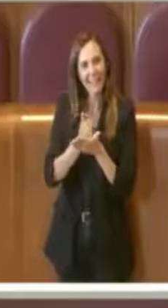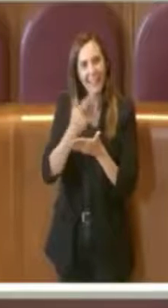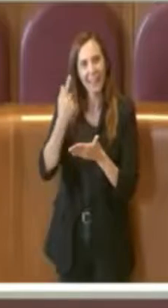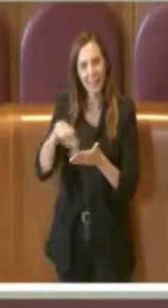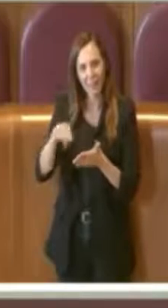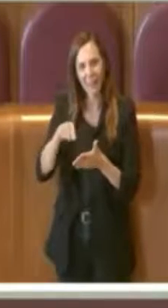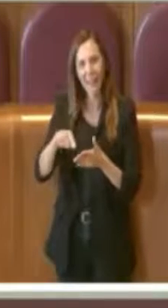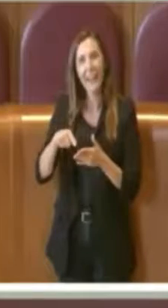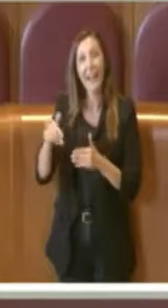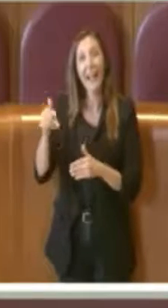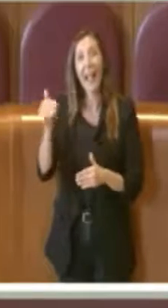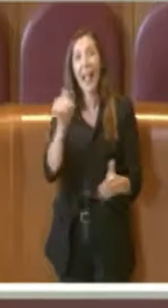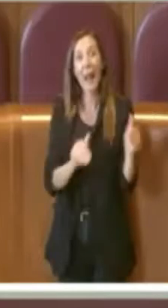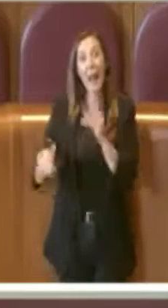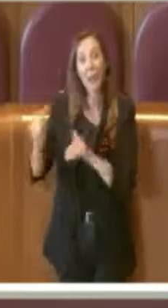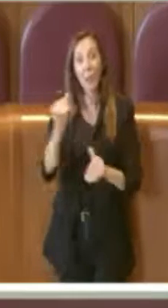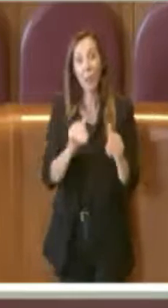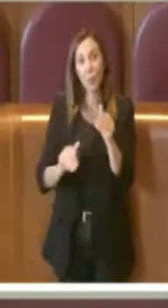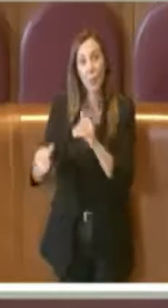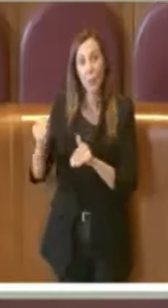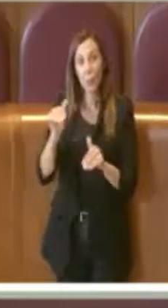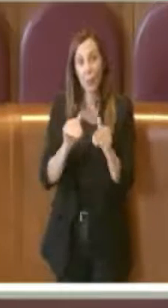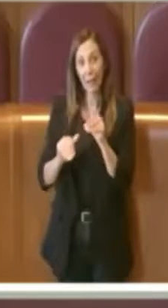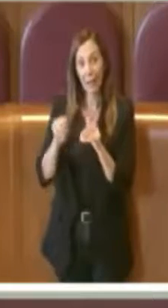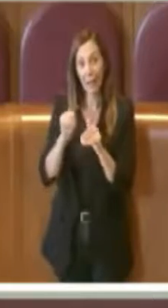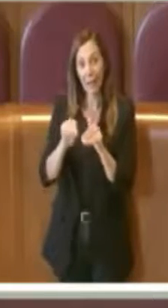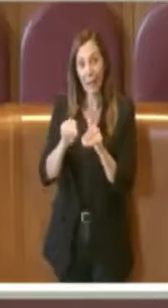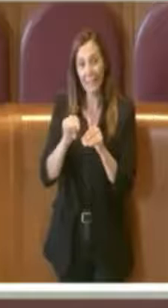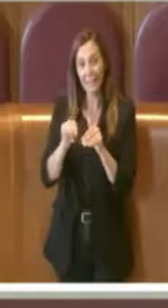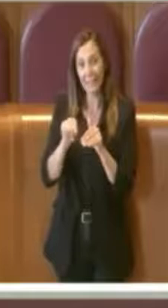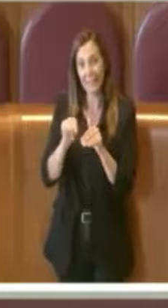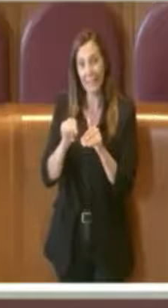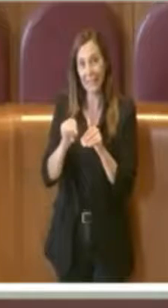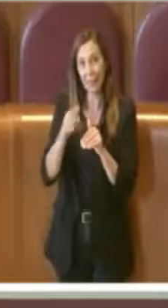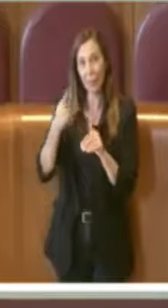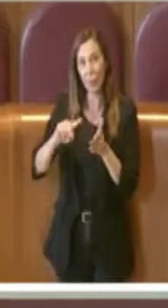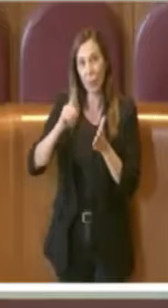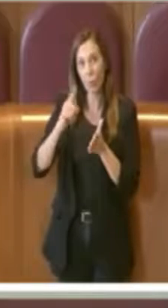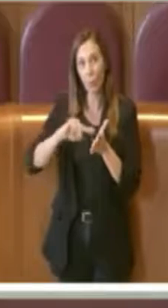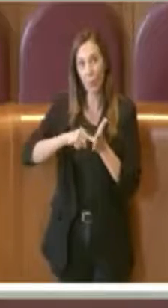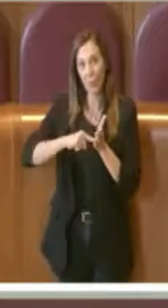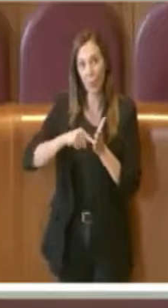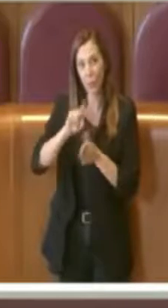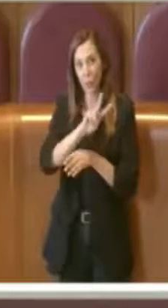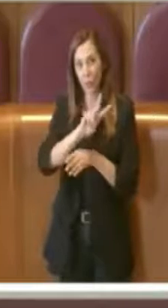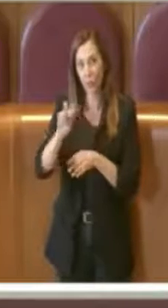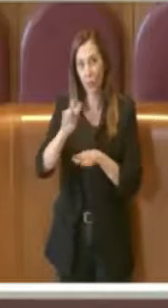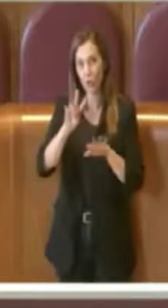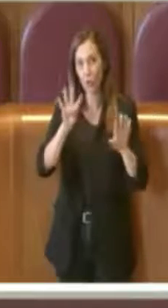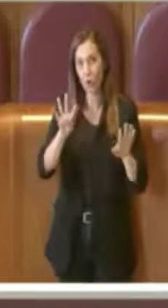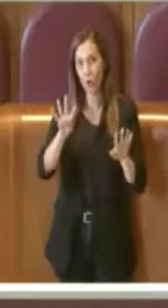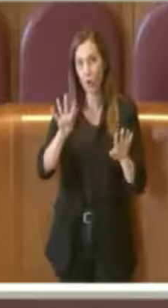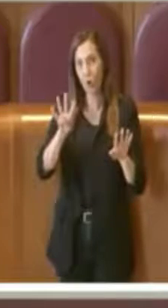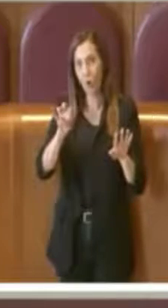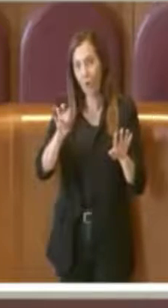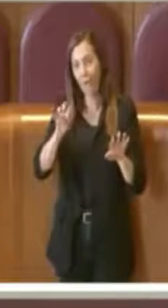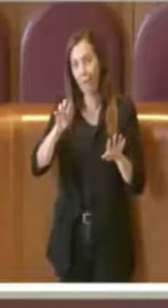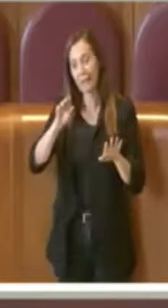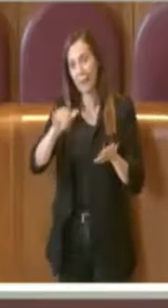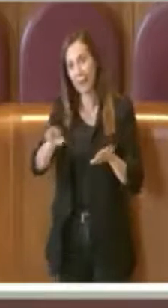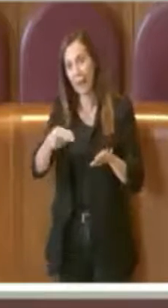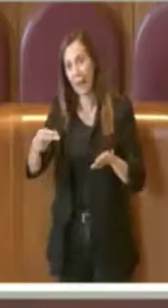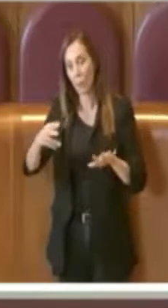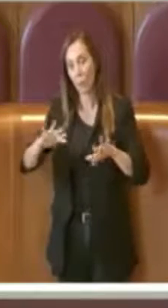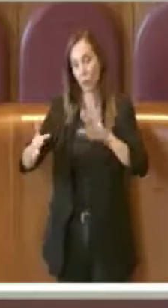consultazioni elettorali comunali per 1.290.000 euro errotti,